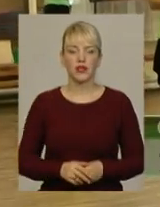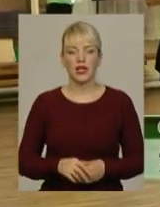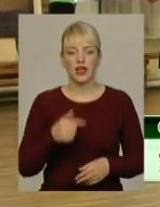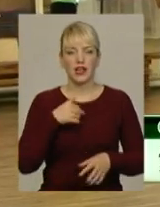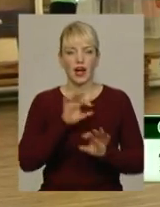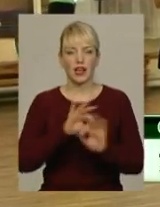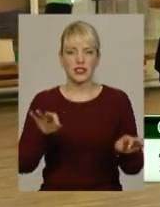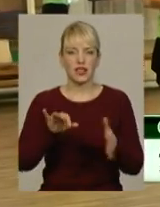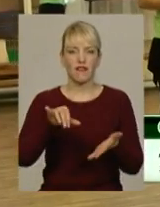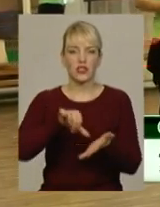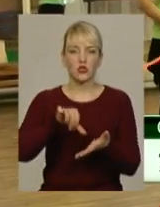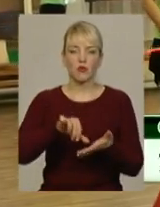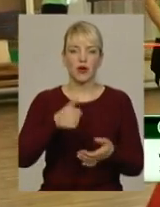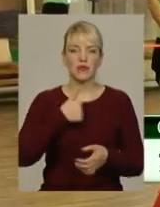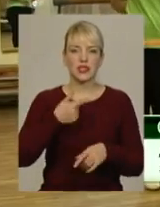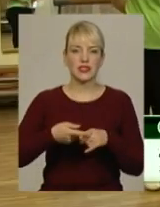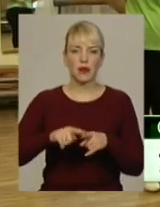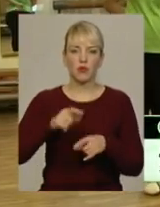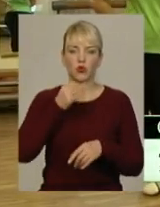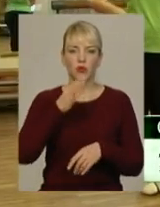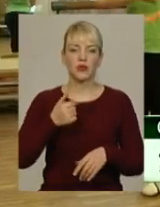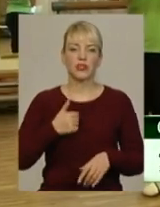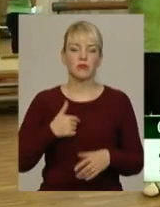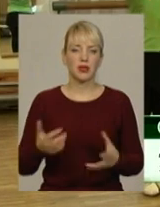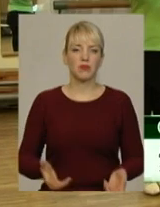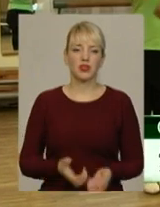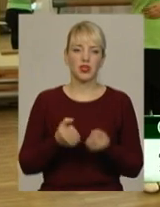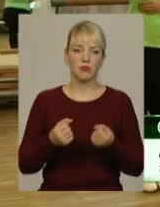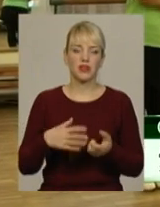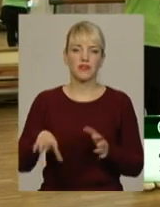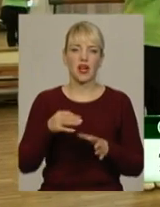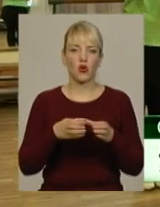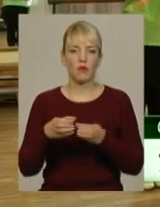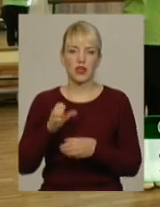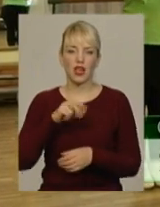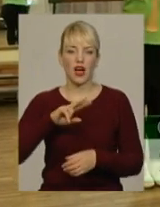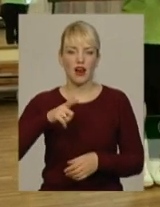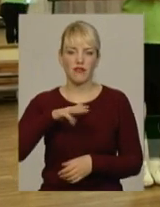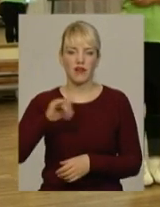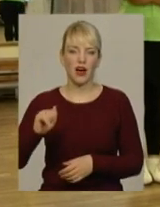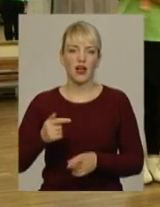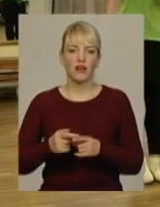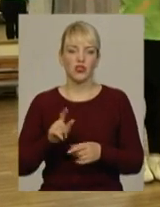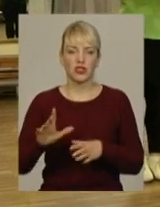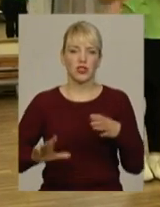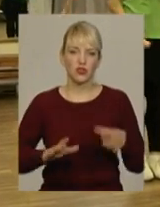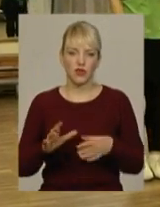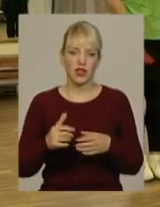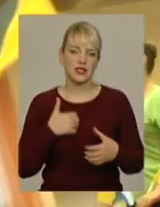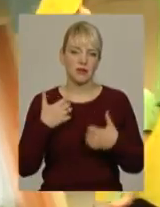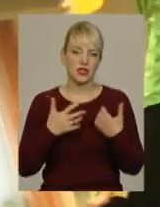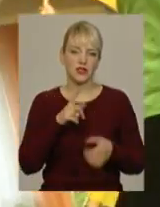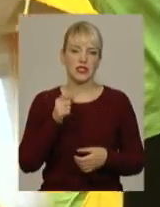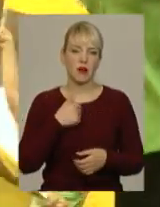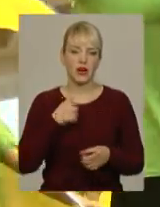виступаю і мені це подобається. Мене підтримувала вся команда «Альфа». Вони дуже нервувалися і переживали за